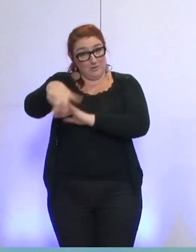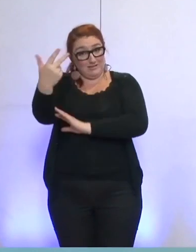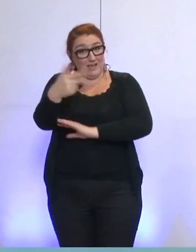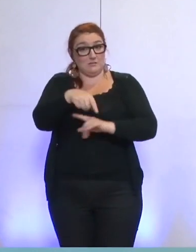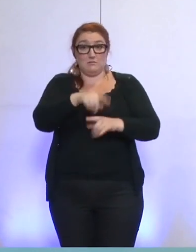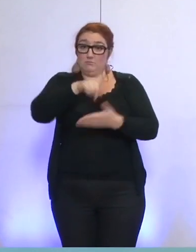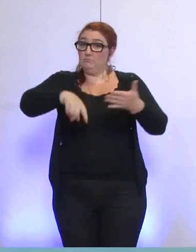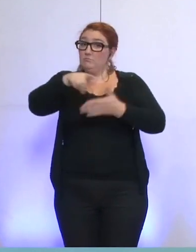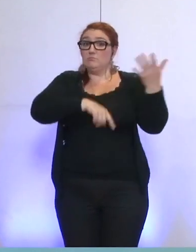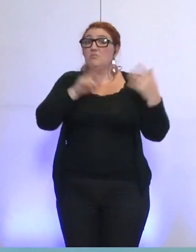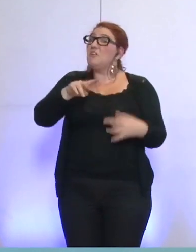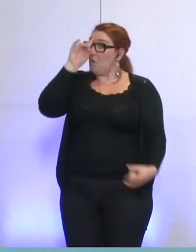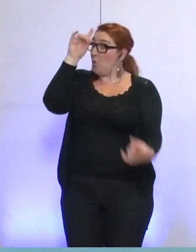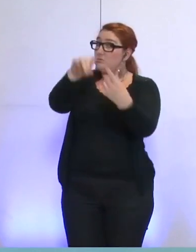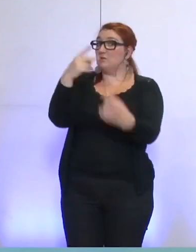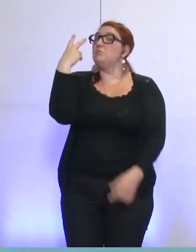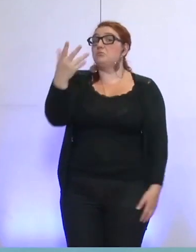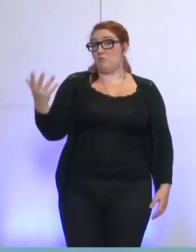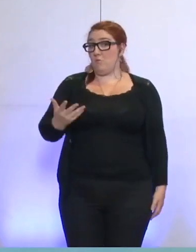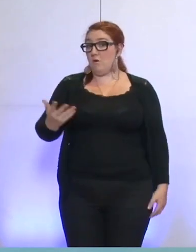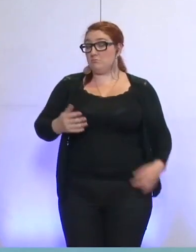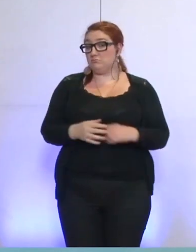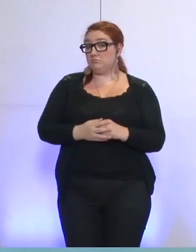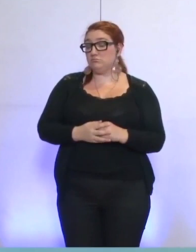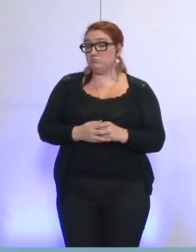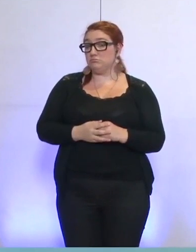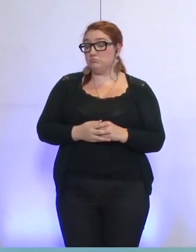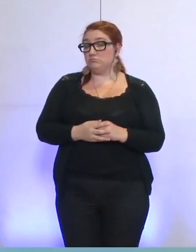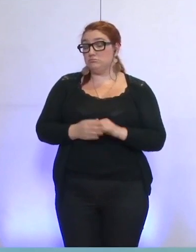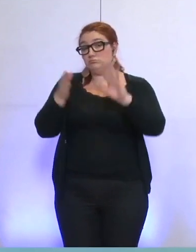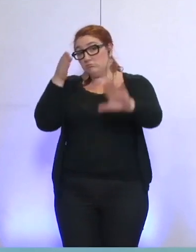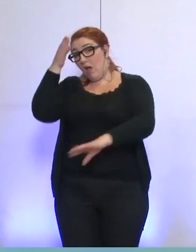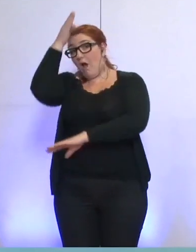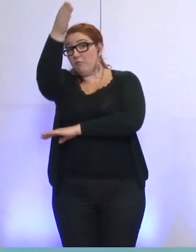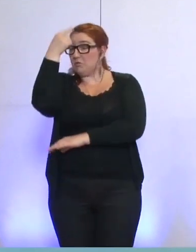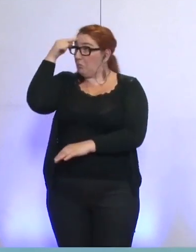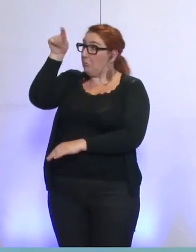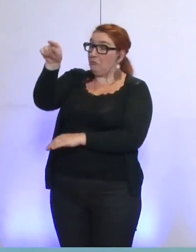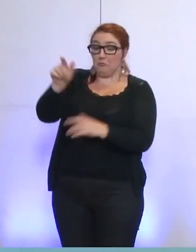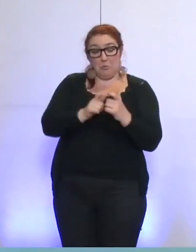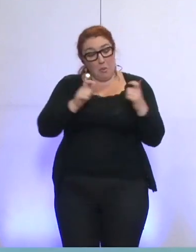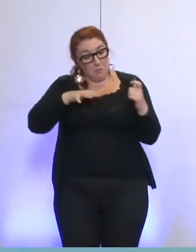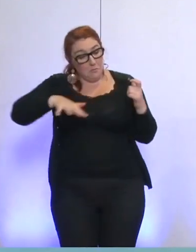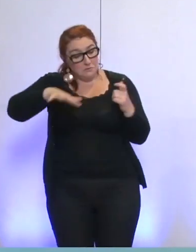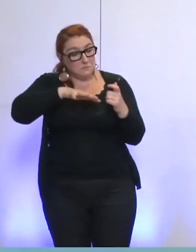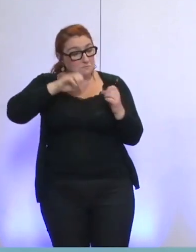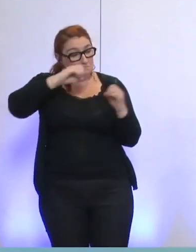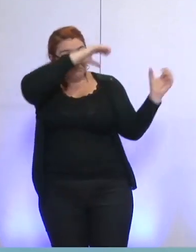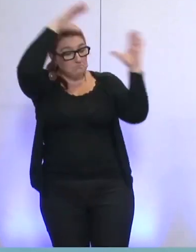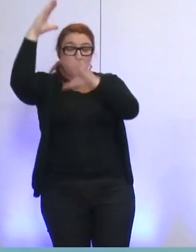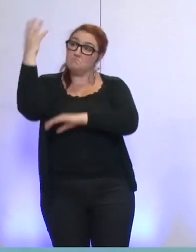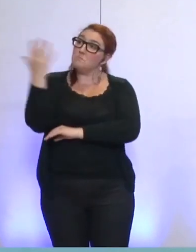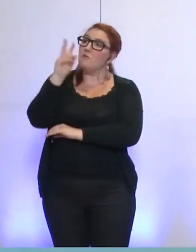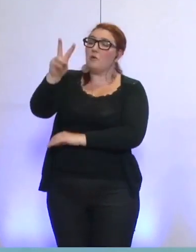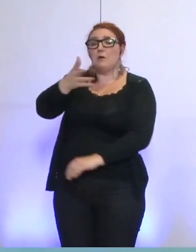réellement l'objectif que vous poursuivez ? Quel est l'avenir que vous projetez réellement pour notre entreprise ? Malgré vos bêtes